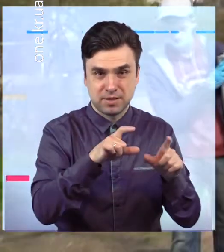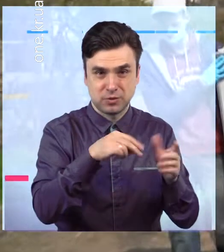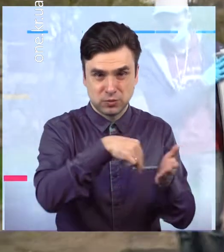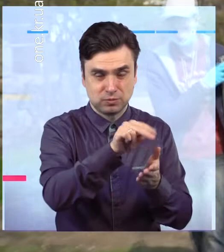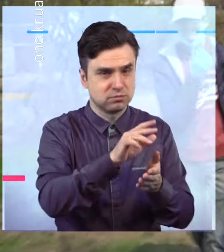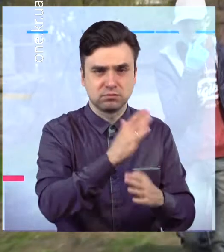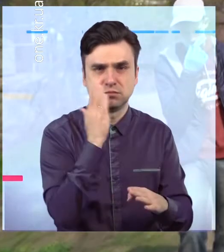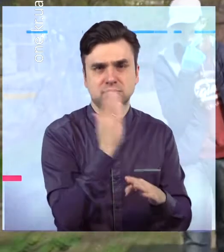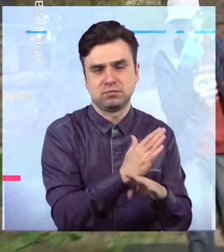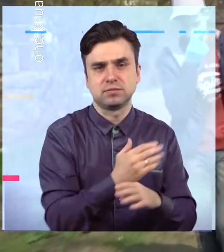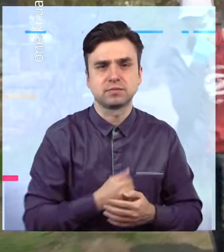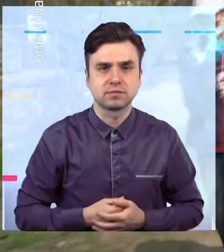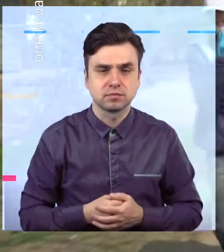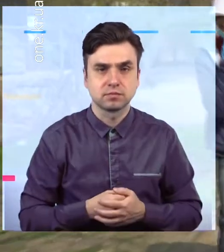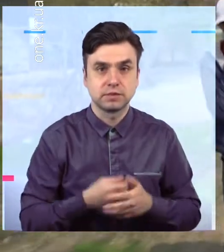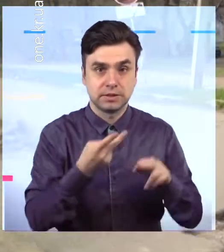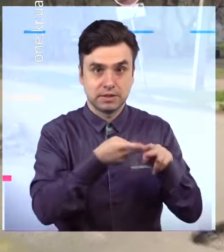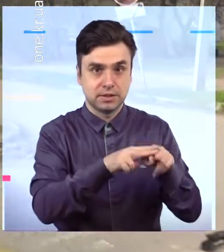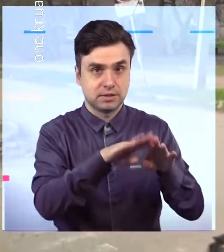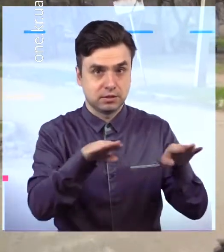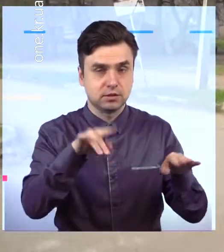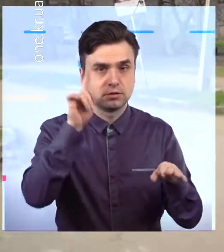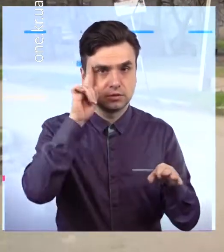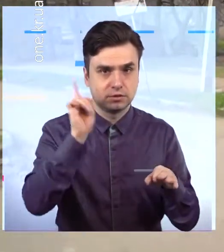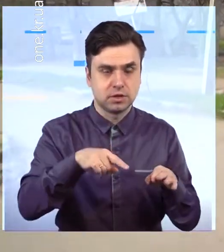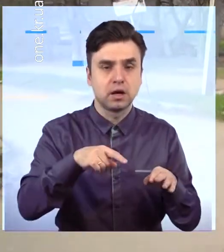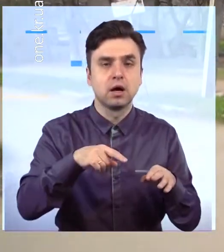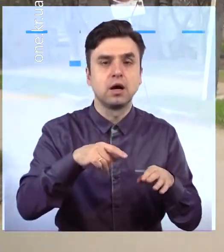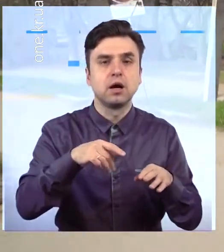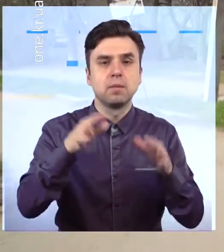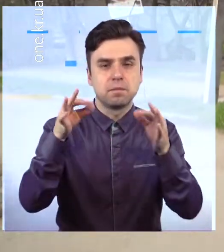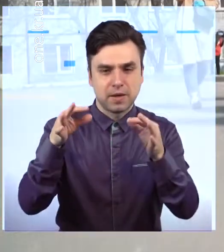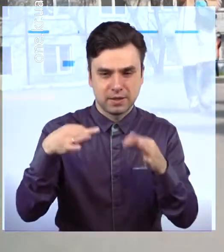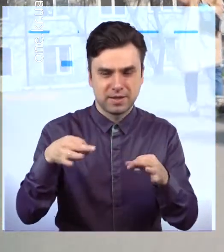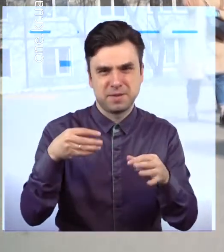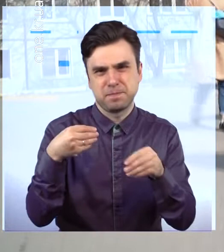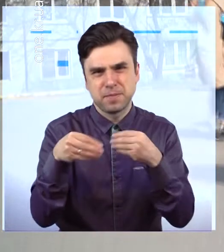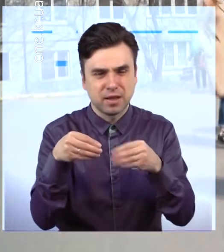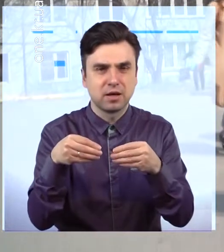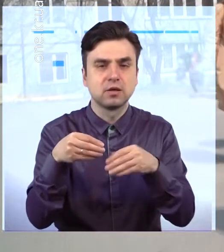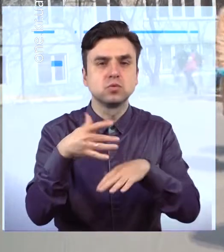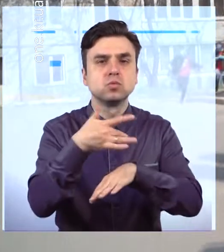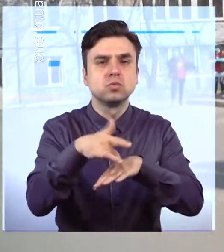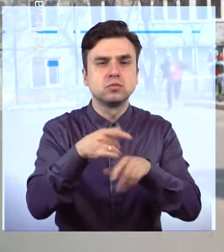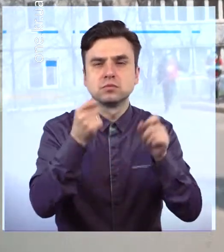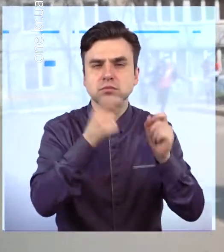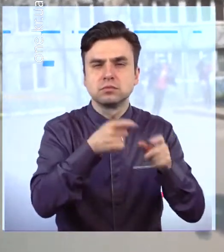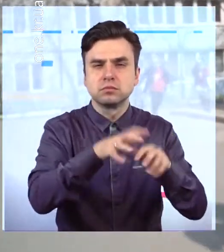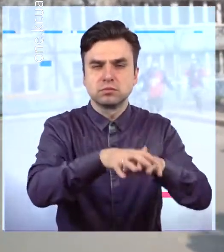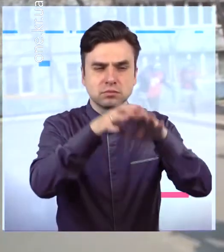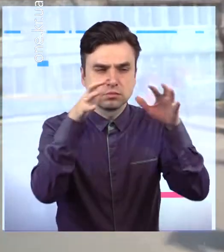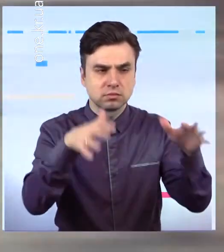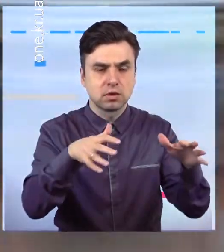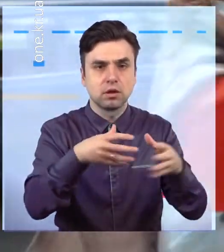Ці діти знають, що пластик на сміттєзвалищах може зберігатись десятиліттями. А при його спалюванні в повітря виділяються шкідливі для